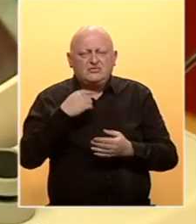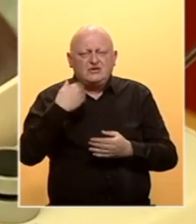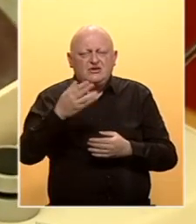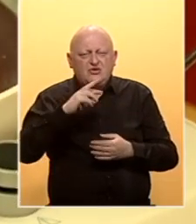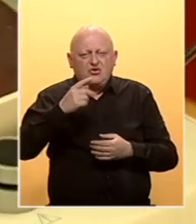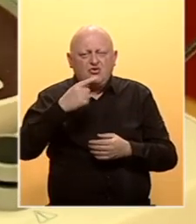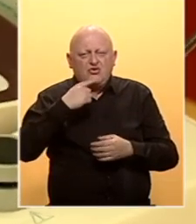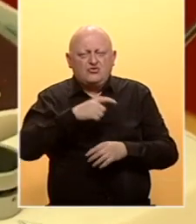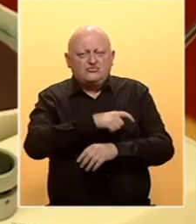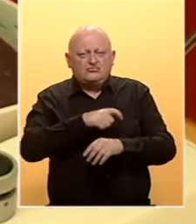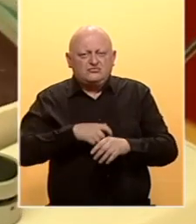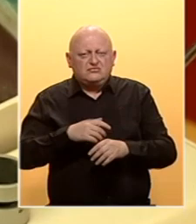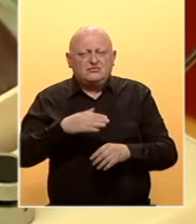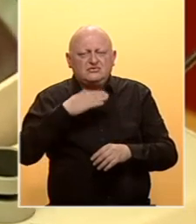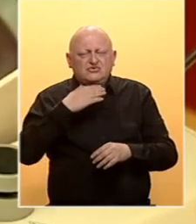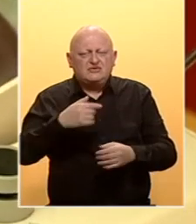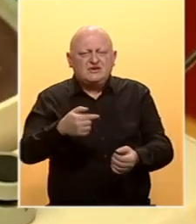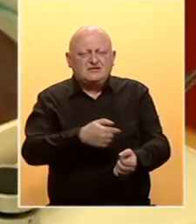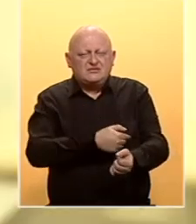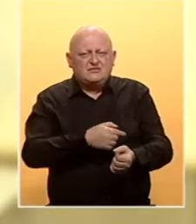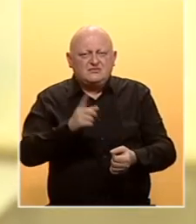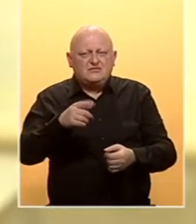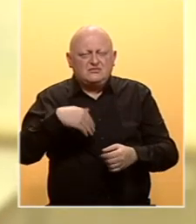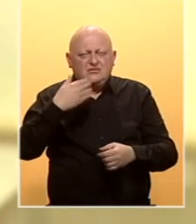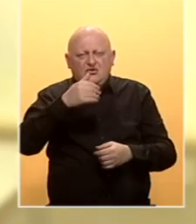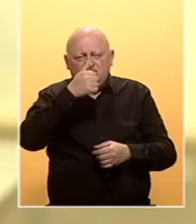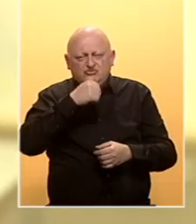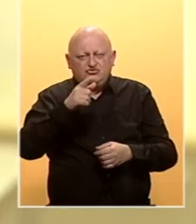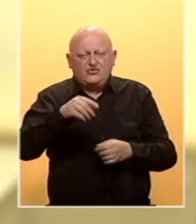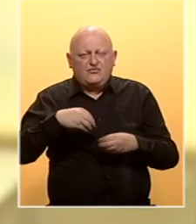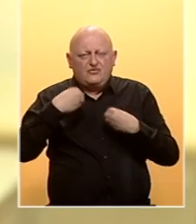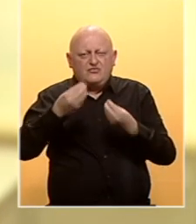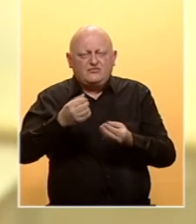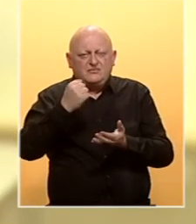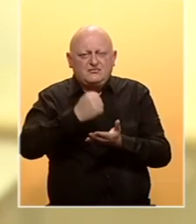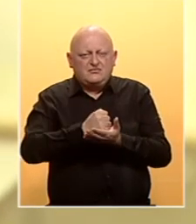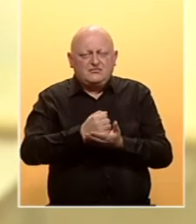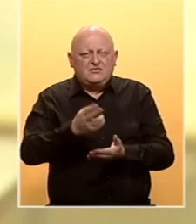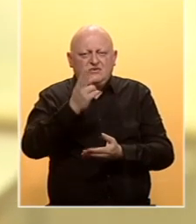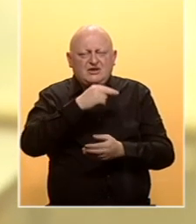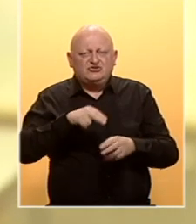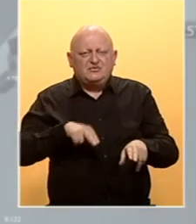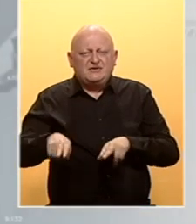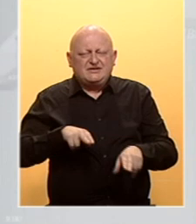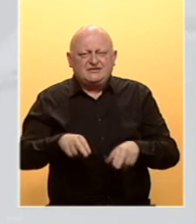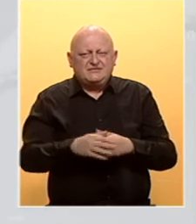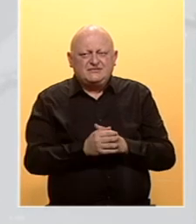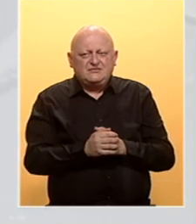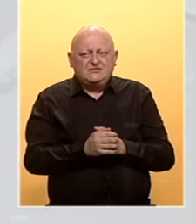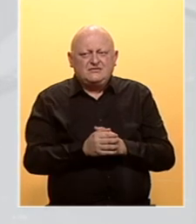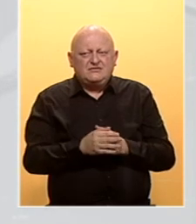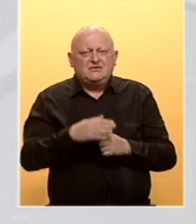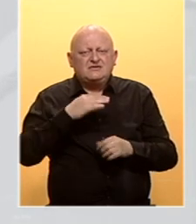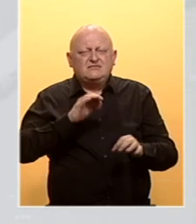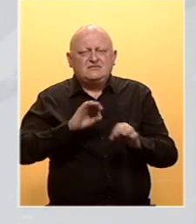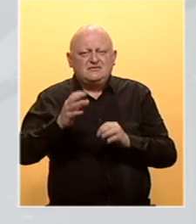su zaduženi, prije svega zavodi za transfuziju, ali nakon što na ovu priču pečat stave nadležna ministarstva. Zavod